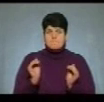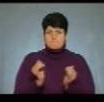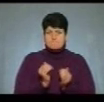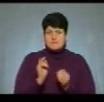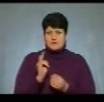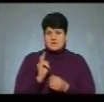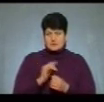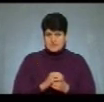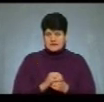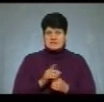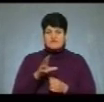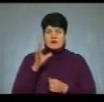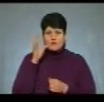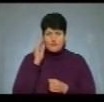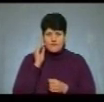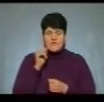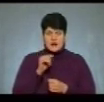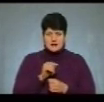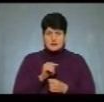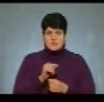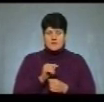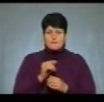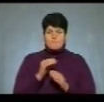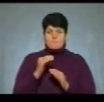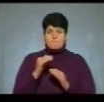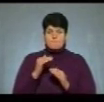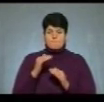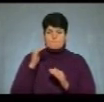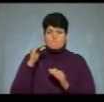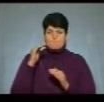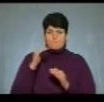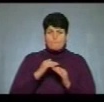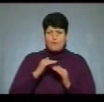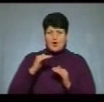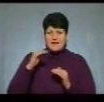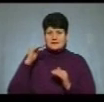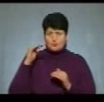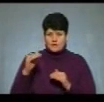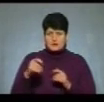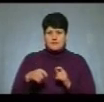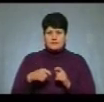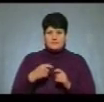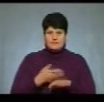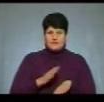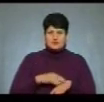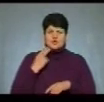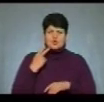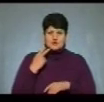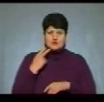дитина. І з рахуванням по категорії злочину, який це є злочин,